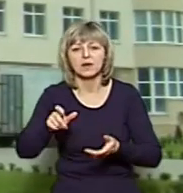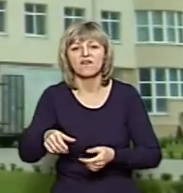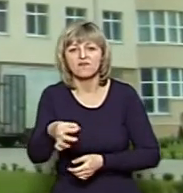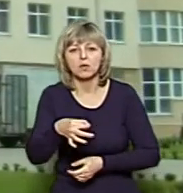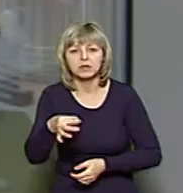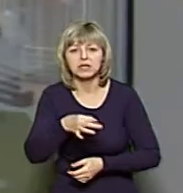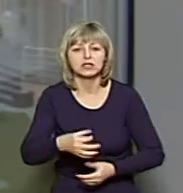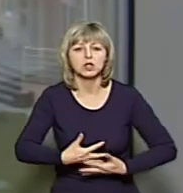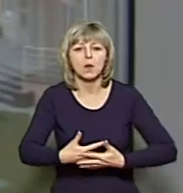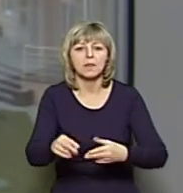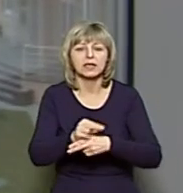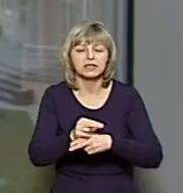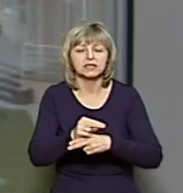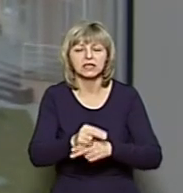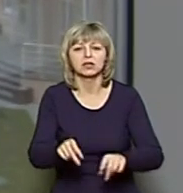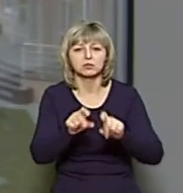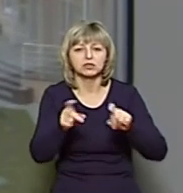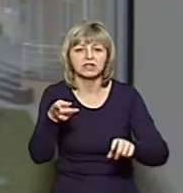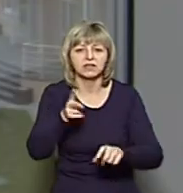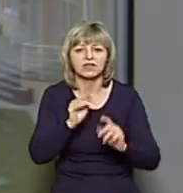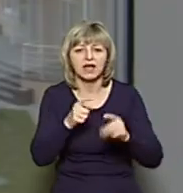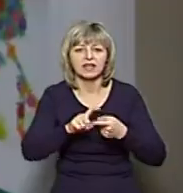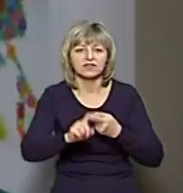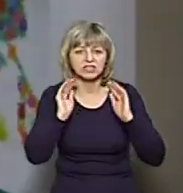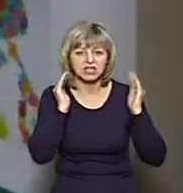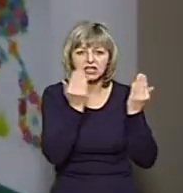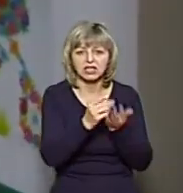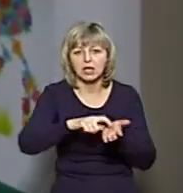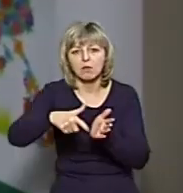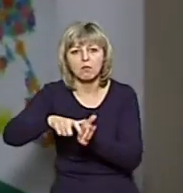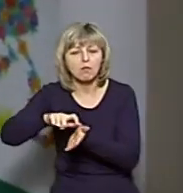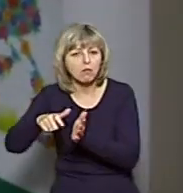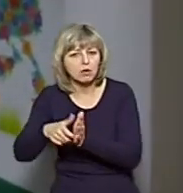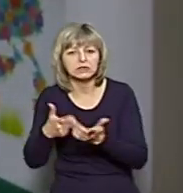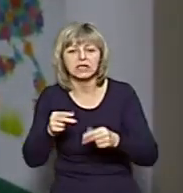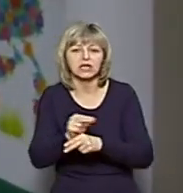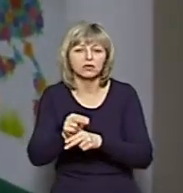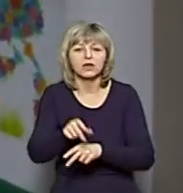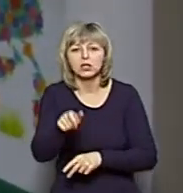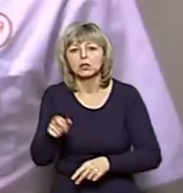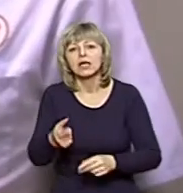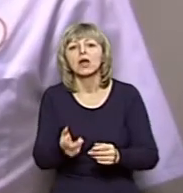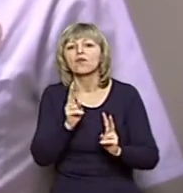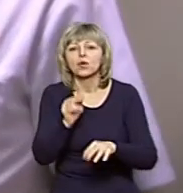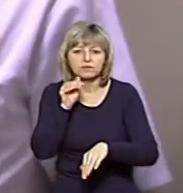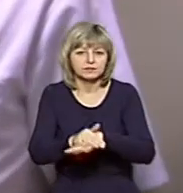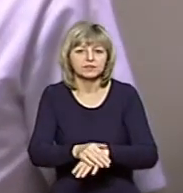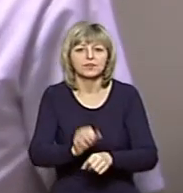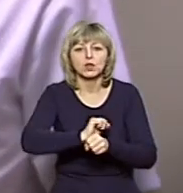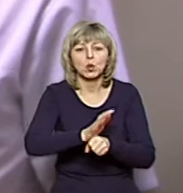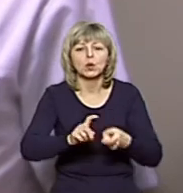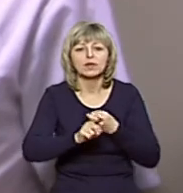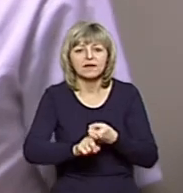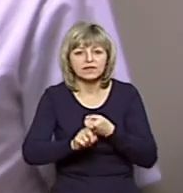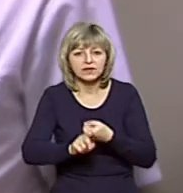обласному перинатальному центрі два інфекційні бокси, де лікуватимуть пацієнтів, у яких можуть виявити коронавірус, каже завідувач відділення